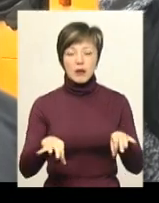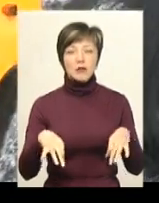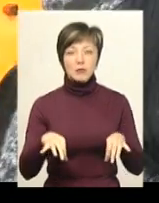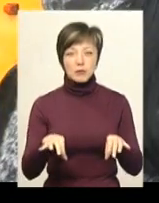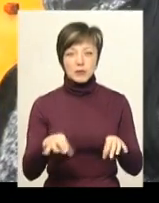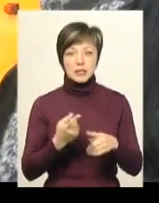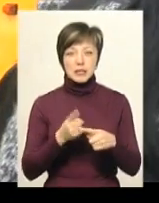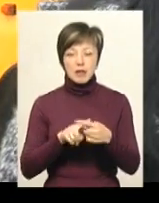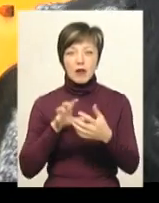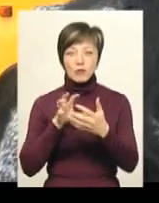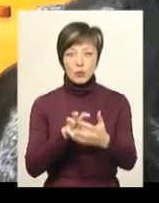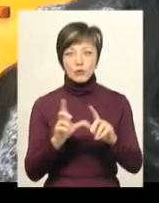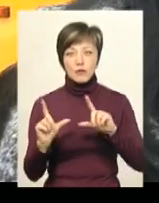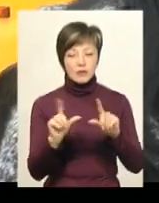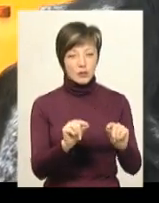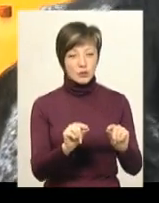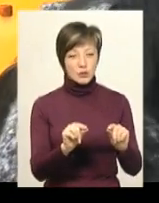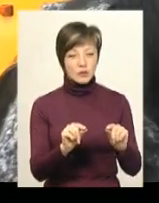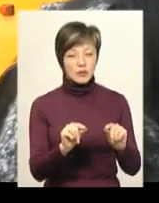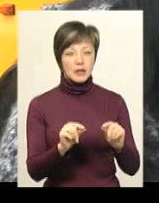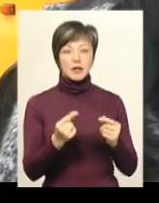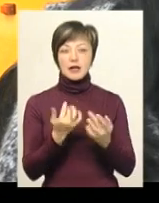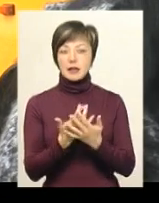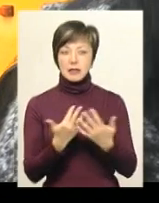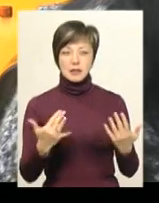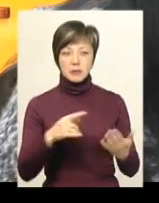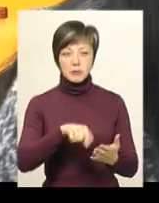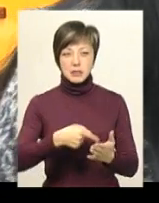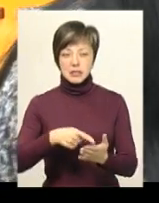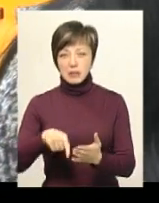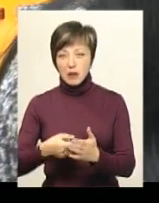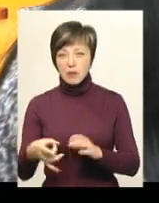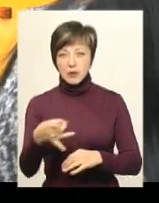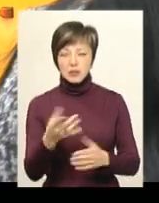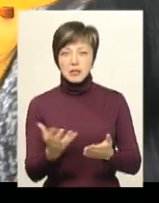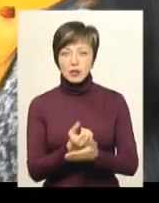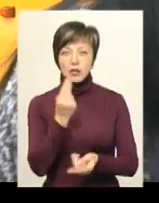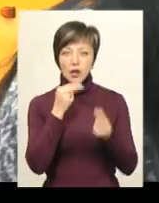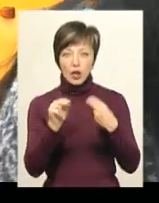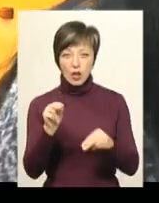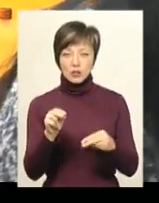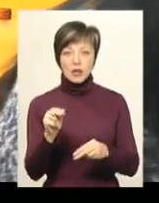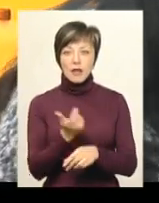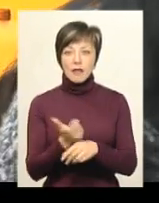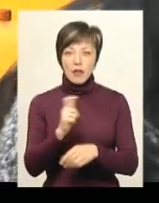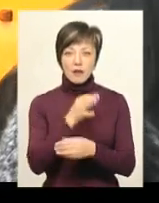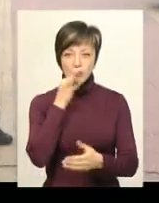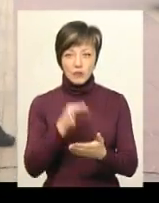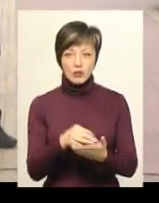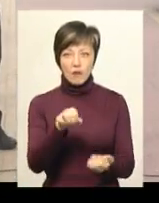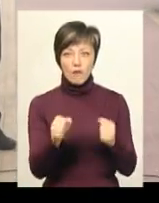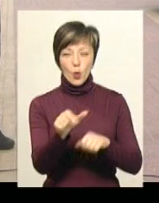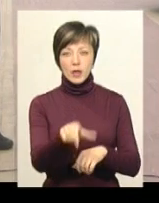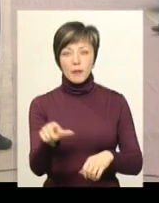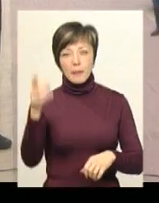засобами. Цей автобус вирушив різними містами країни, аби знайти того самого найкращого, найвідповідальнішого водія.